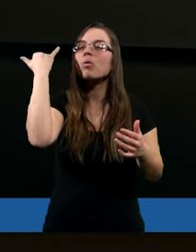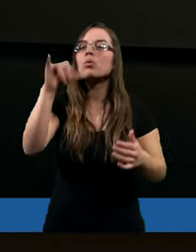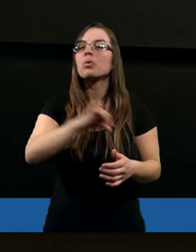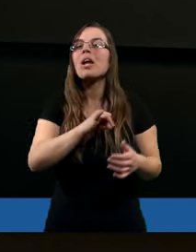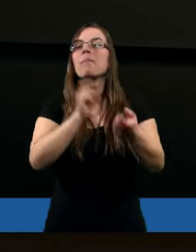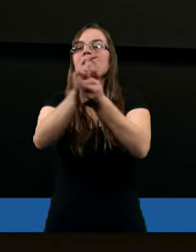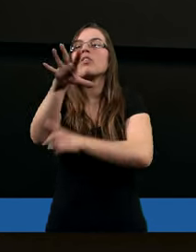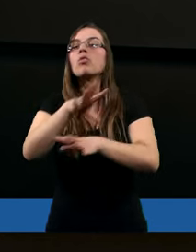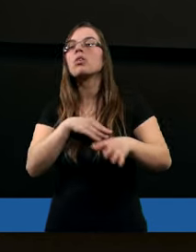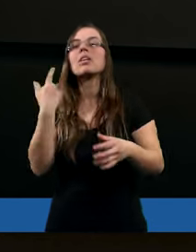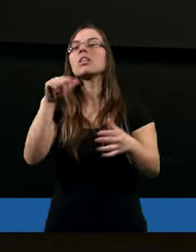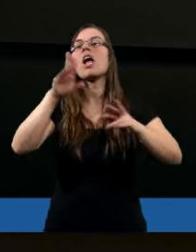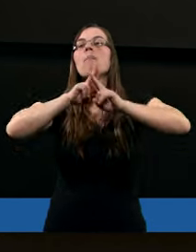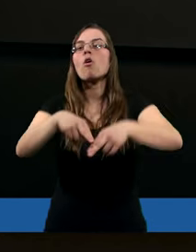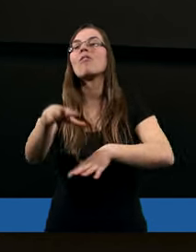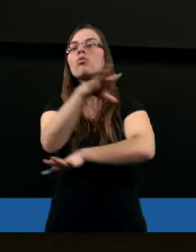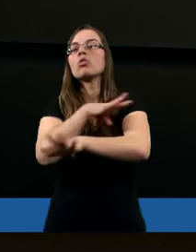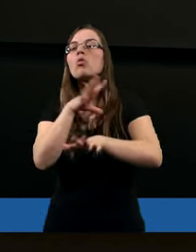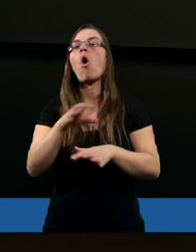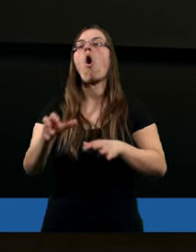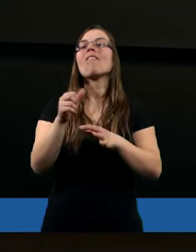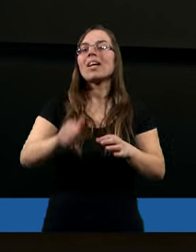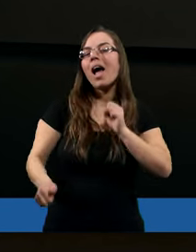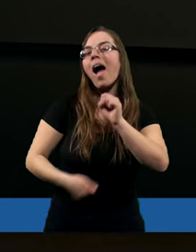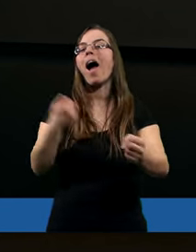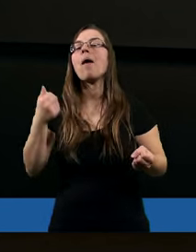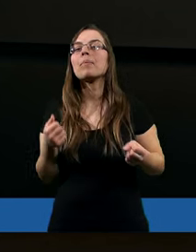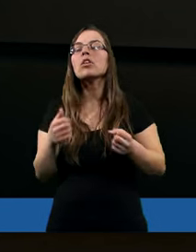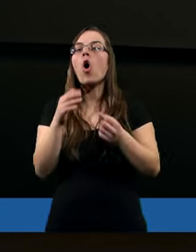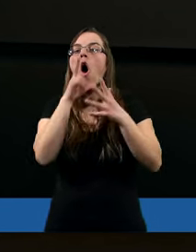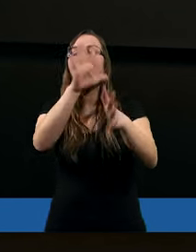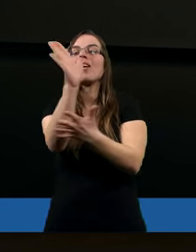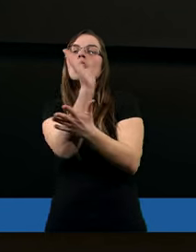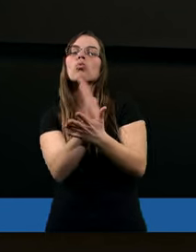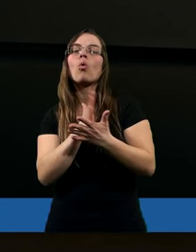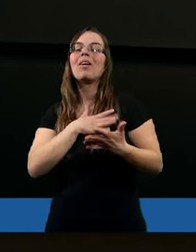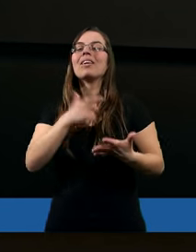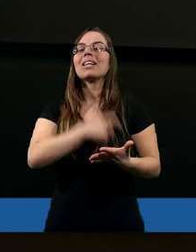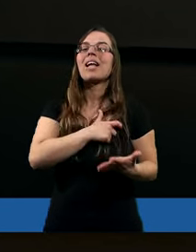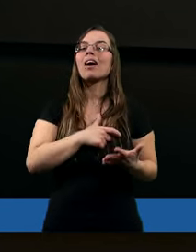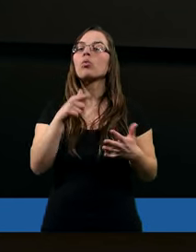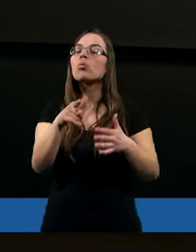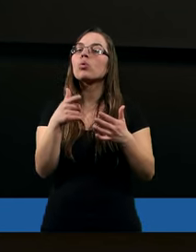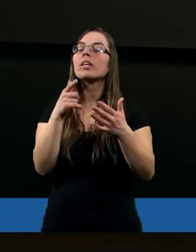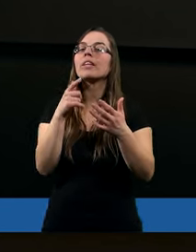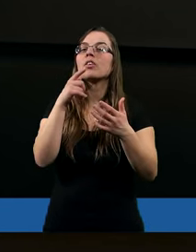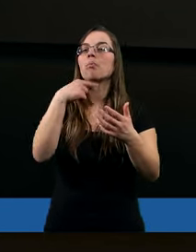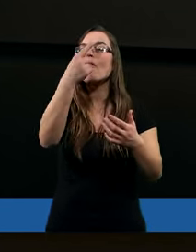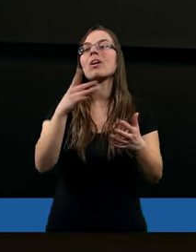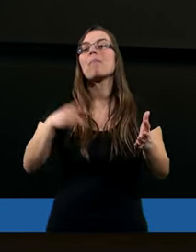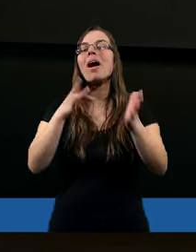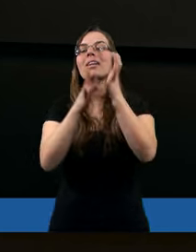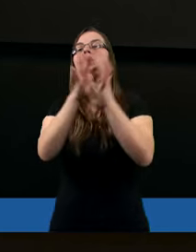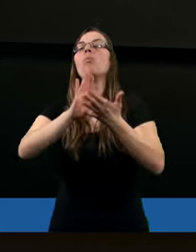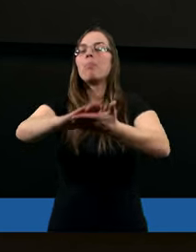grzech przeciwko Duchowi Świętemu, kiedy nie pozwoli Duchowi, aby dokonał skruchę w Jego sercu, w Jego życiu, prawda? I przyszedł i powiedział